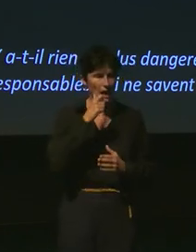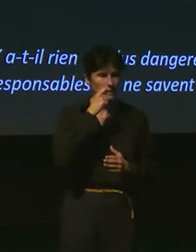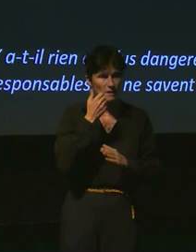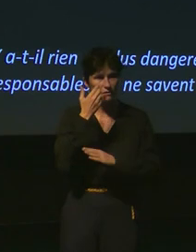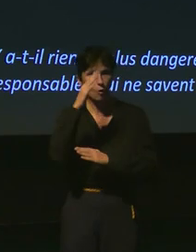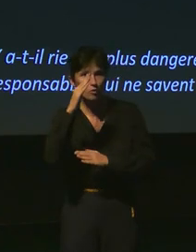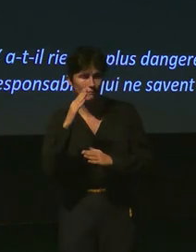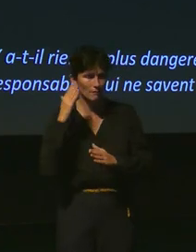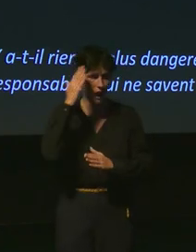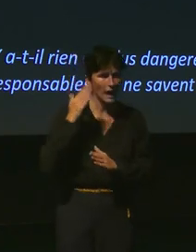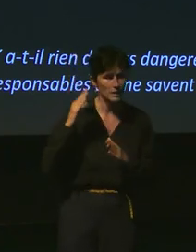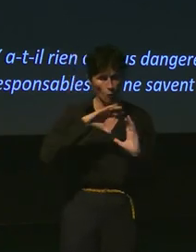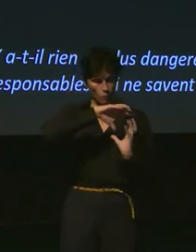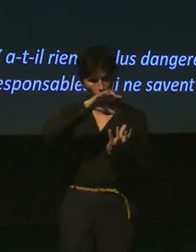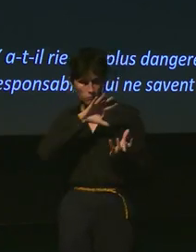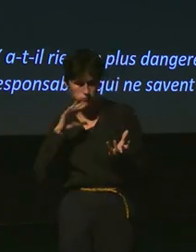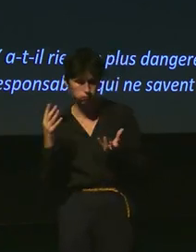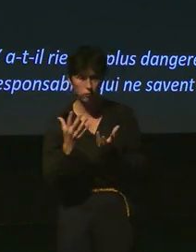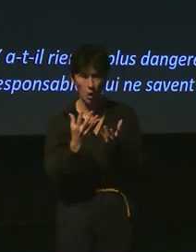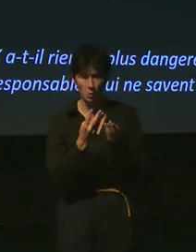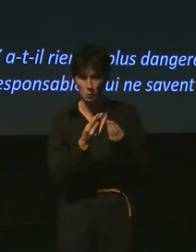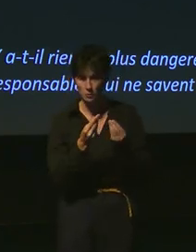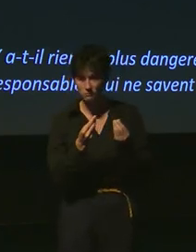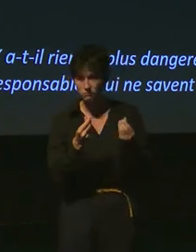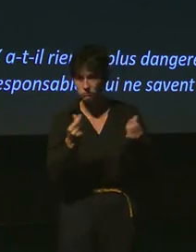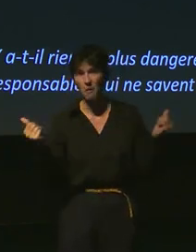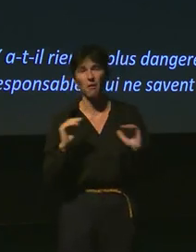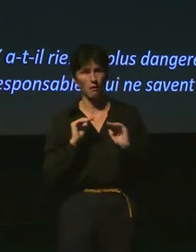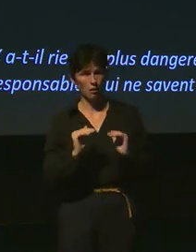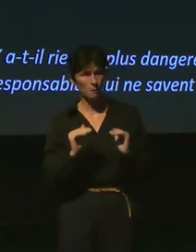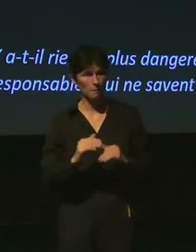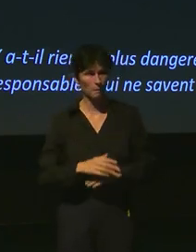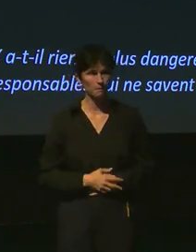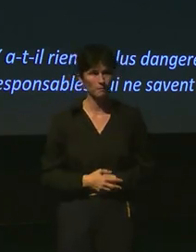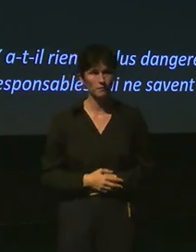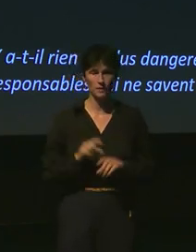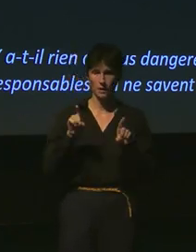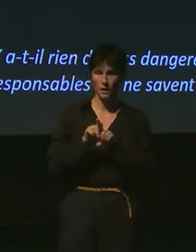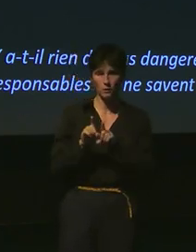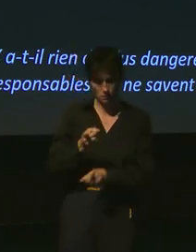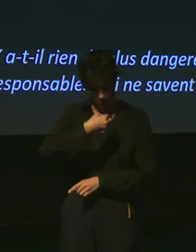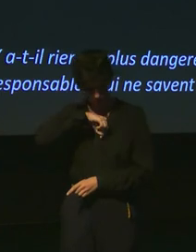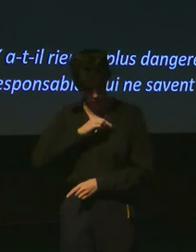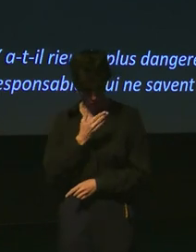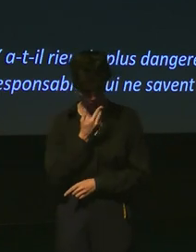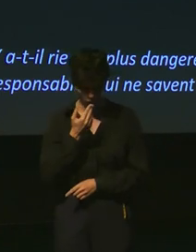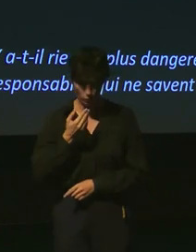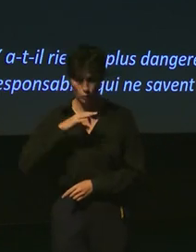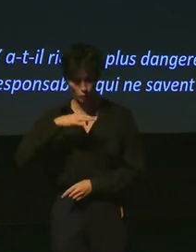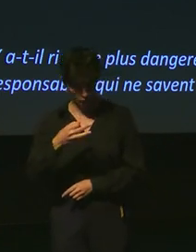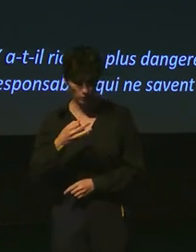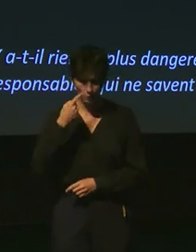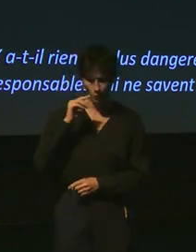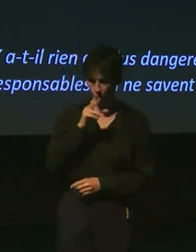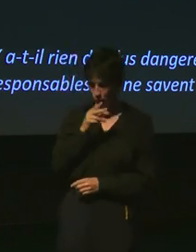animales sur le globe sur les rangs et puis, finalement, notre amélioration, nous avons amélioré le sort de l